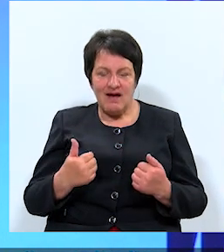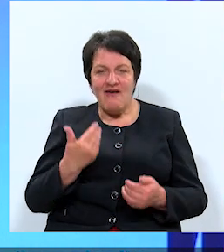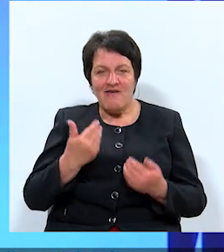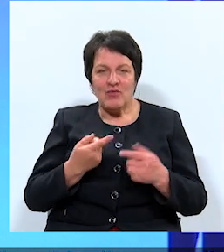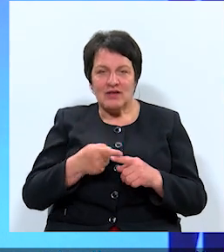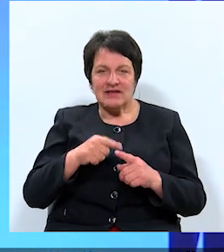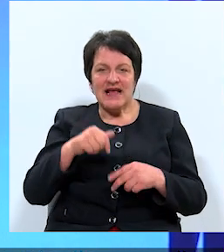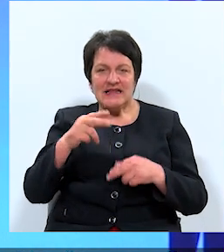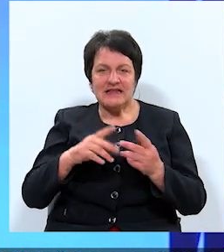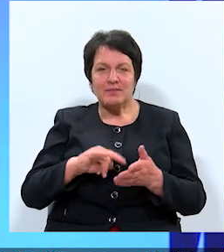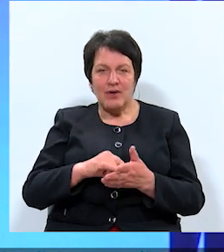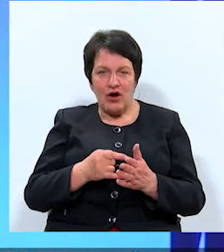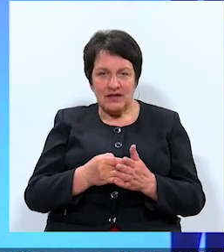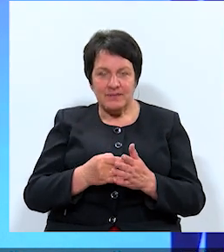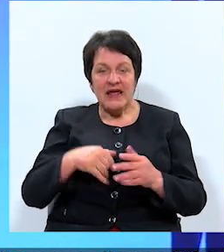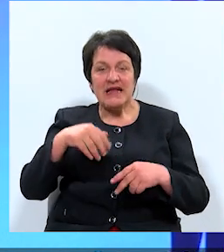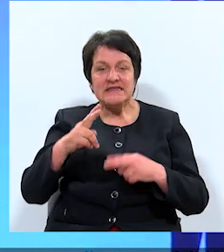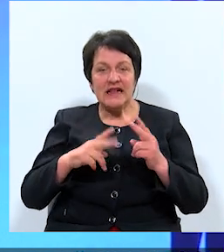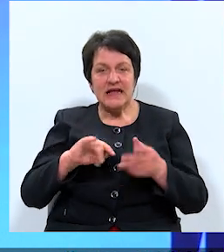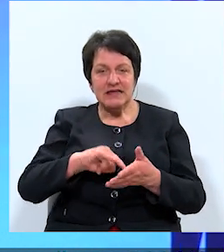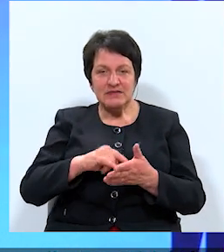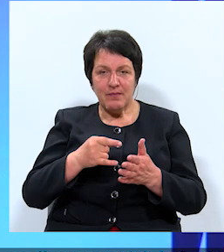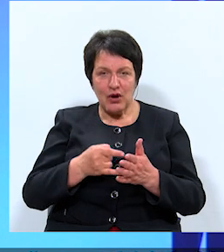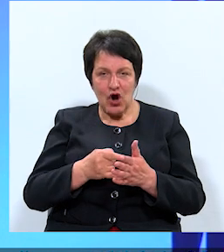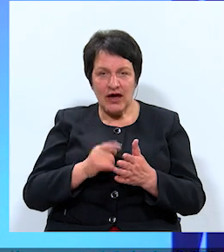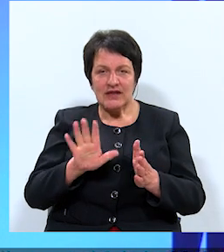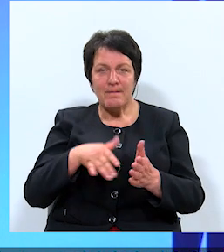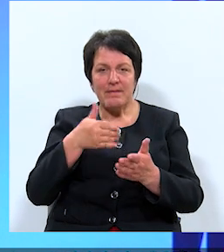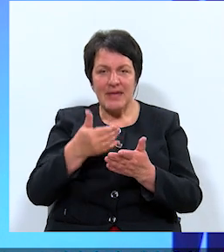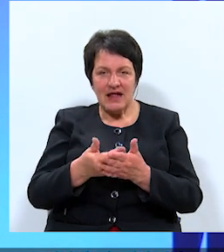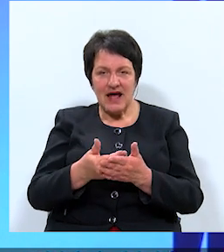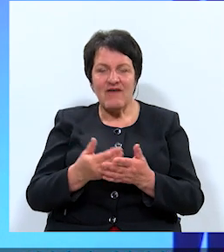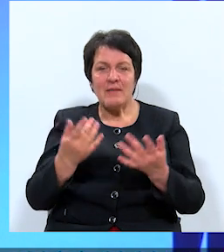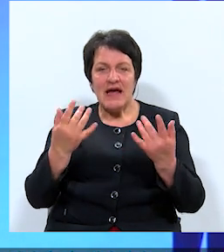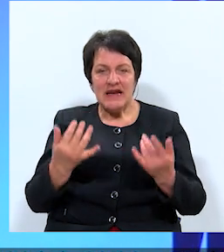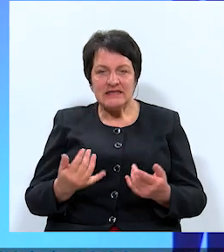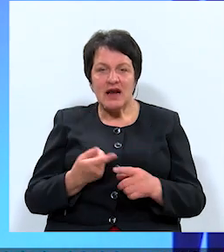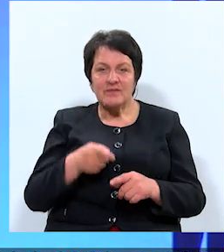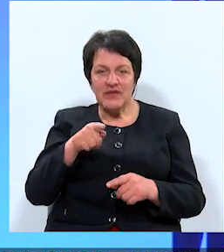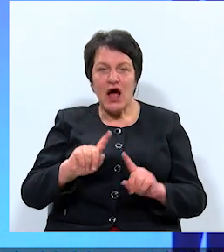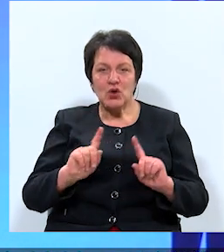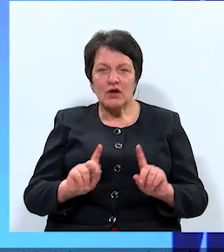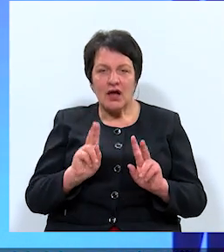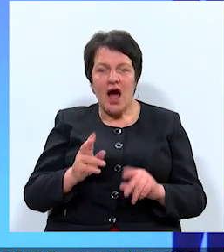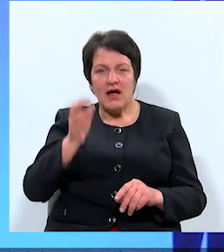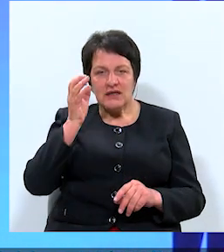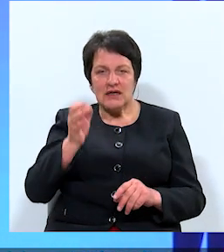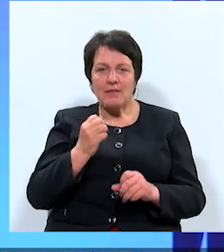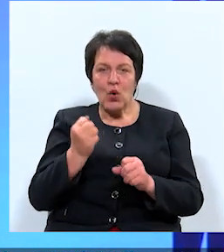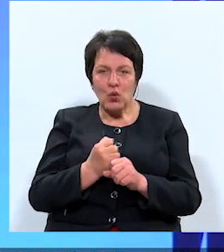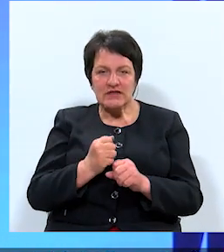celtniecības projektiem. No celtniecības projektiem piedāvājam risināt tādu lietu, kā īsnībā